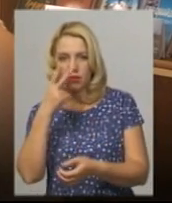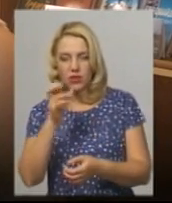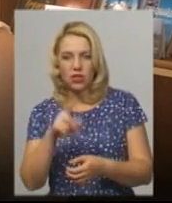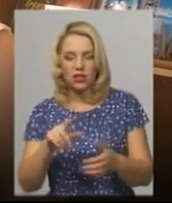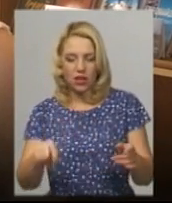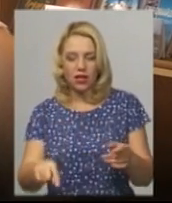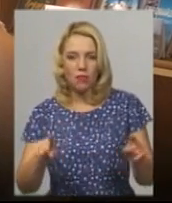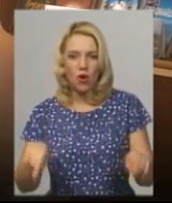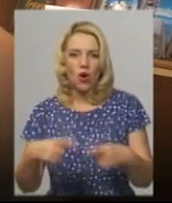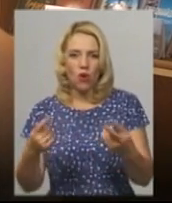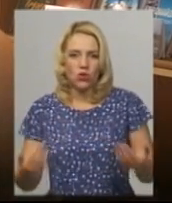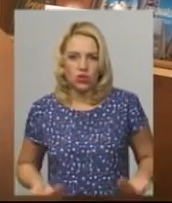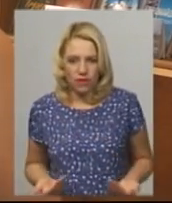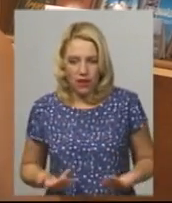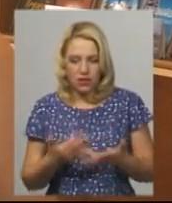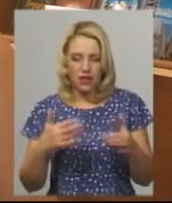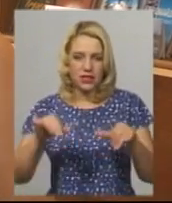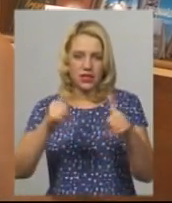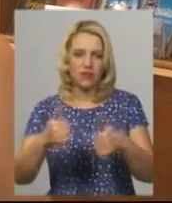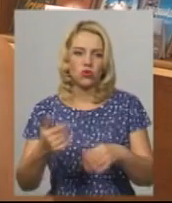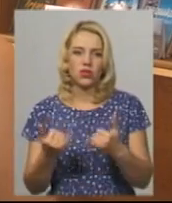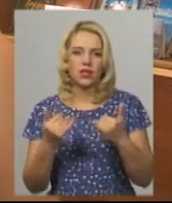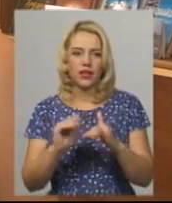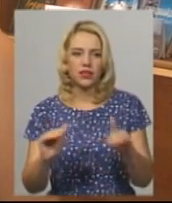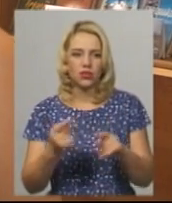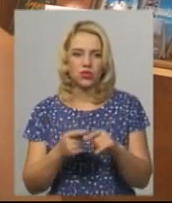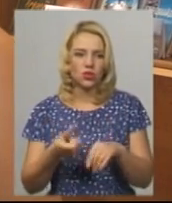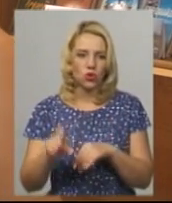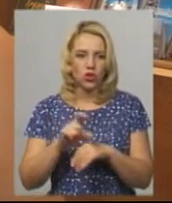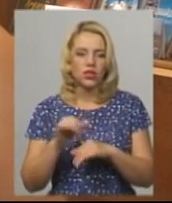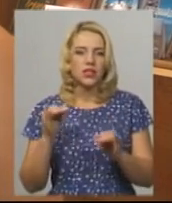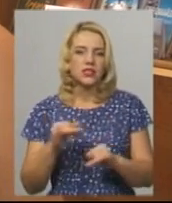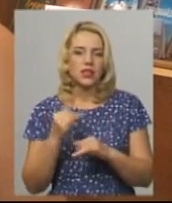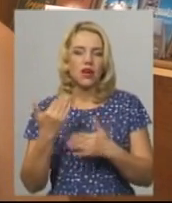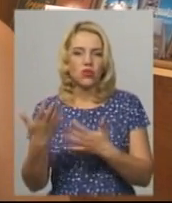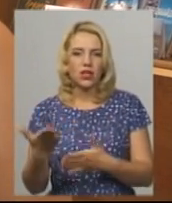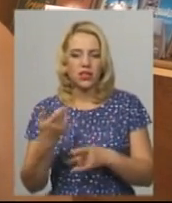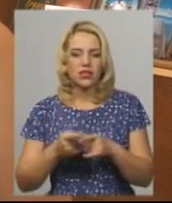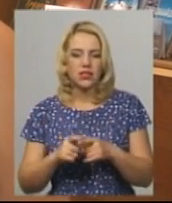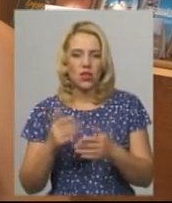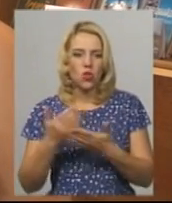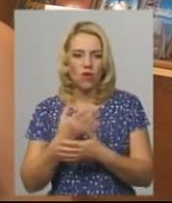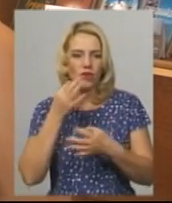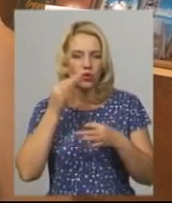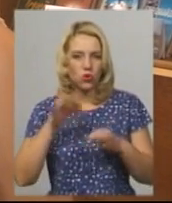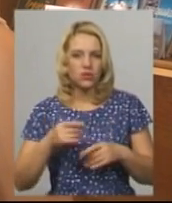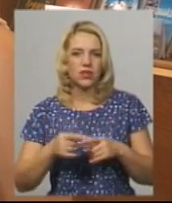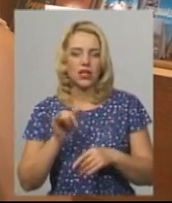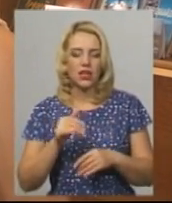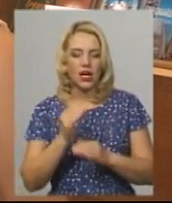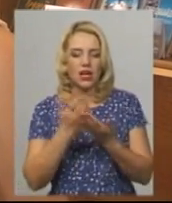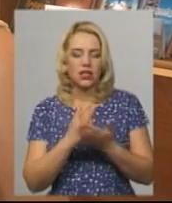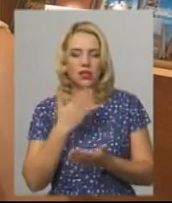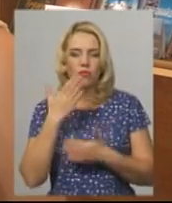оживають різні фігурки. Для діток це дуже цікаво, для них це новий досвід. Книжечки користуються надзвичайно